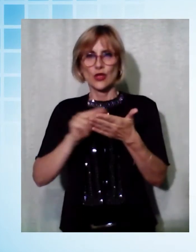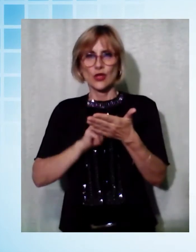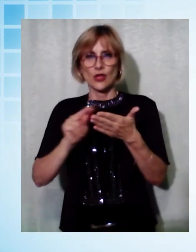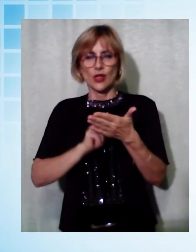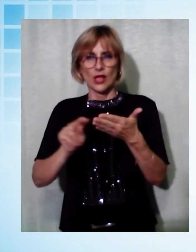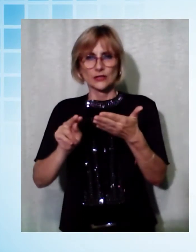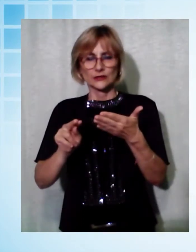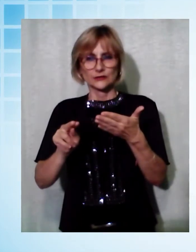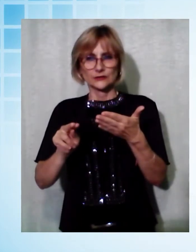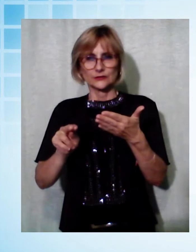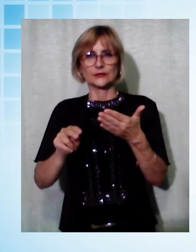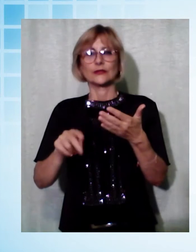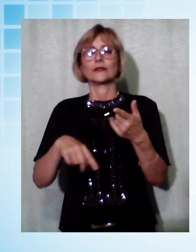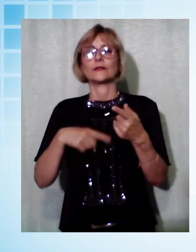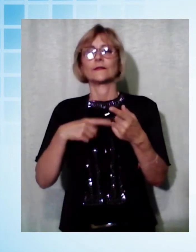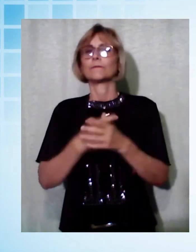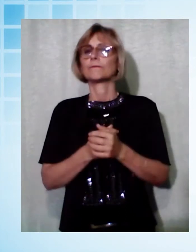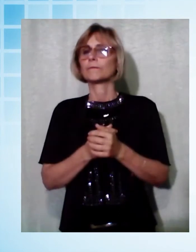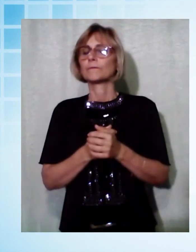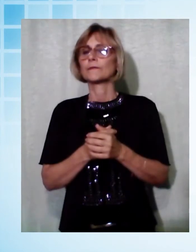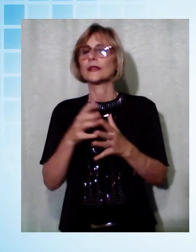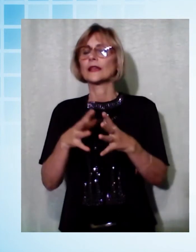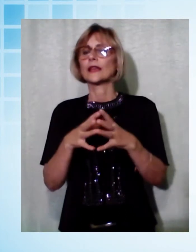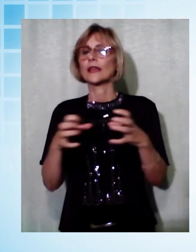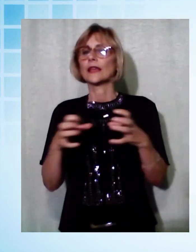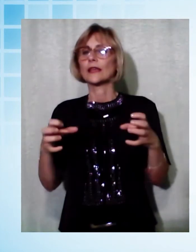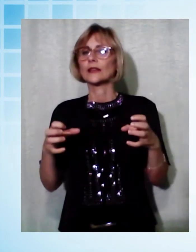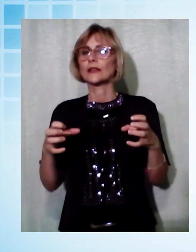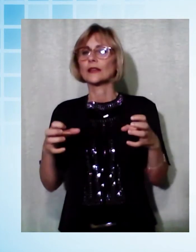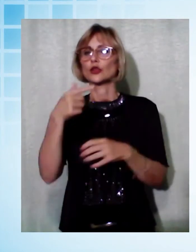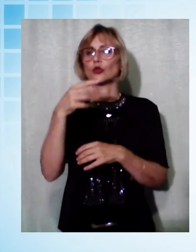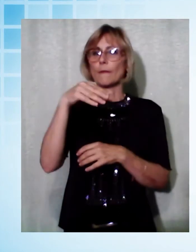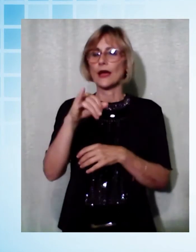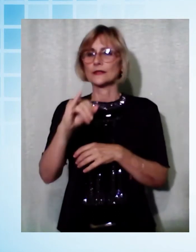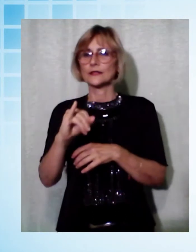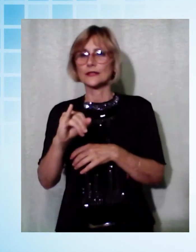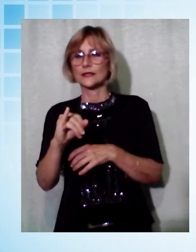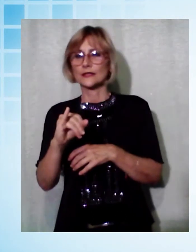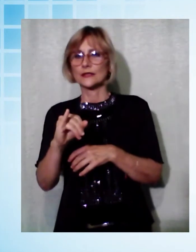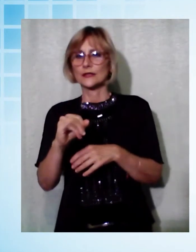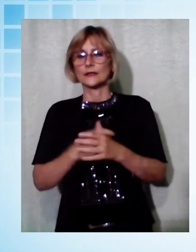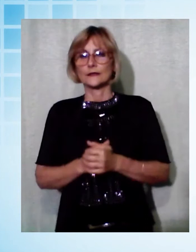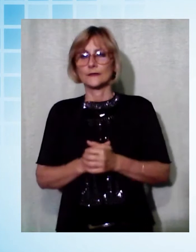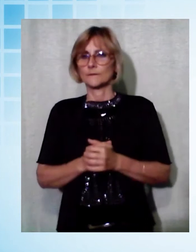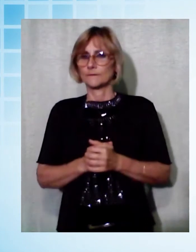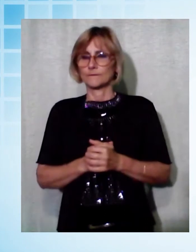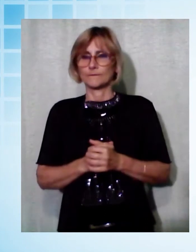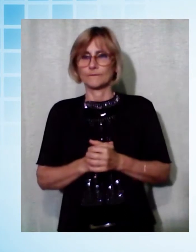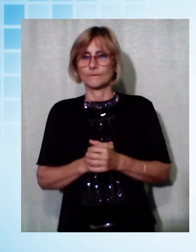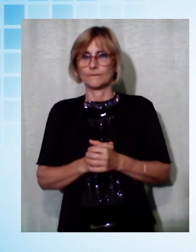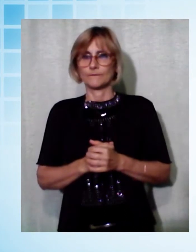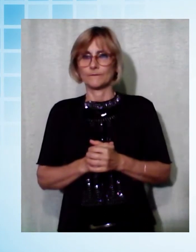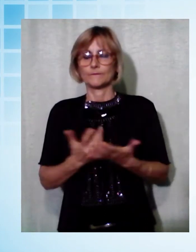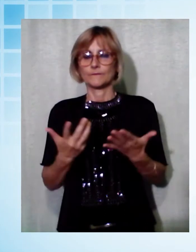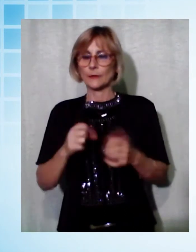provinciale Duccio Di Leo, l'editore Andrea Giannasi e Beniamino Placido sono state donate copie del libro agli studenti del liceo